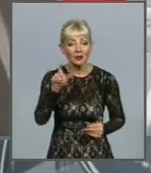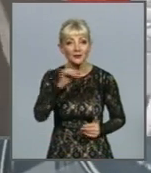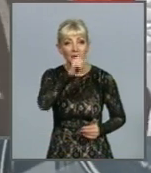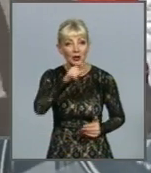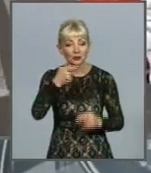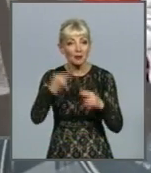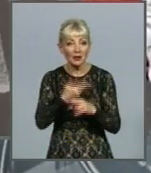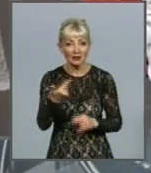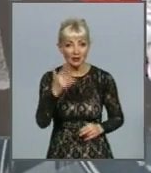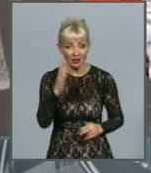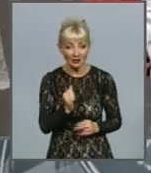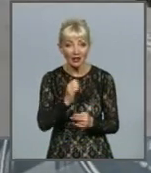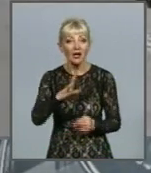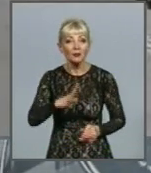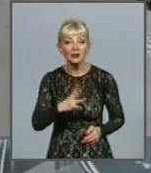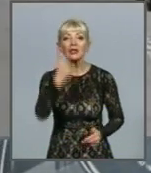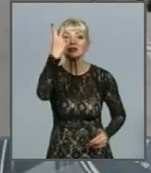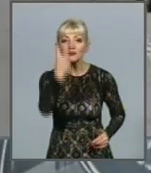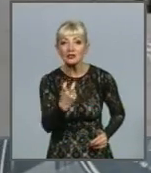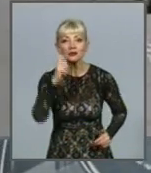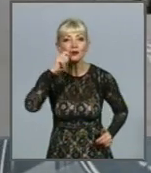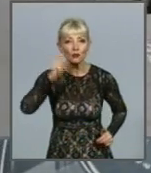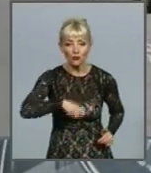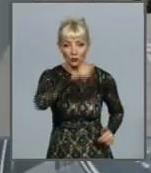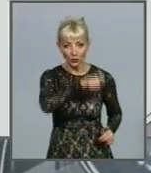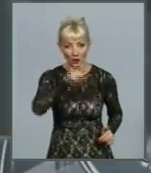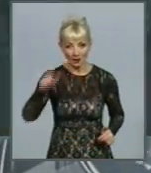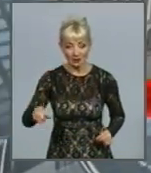людей без громадянства перебувало майже 200 українців.